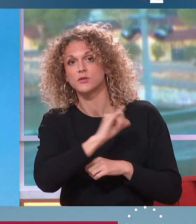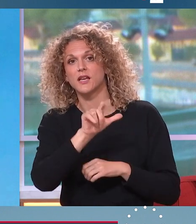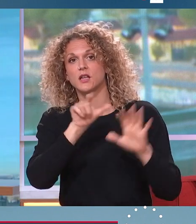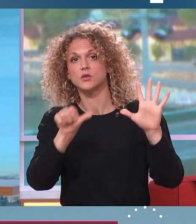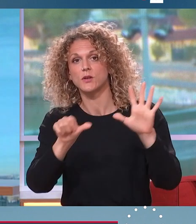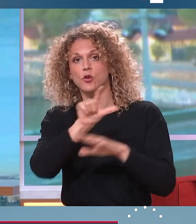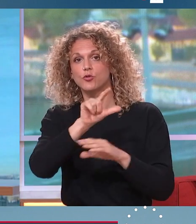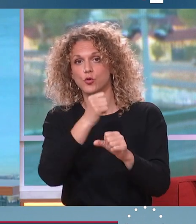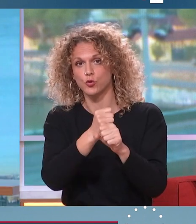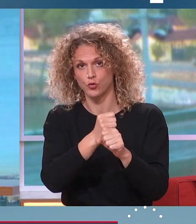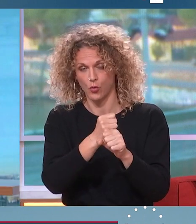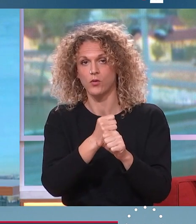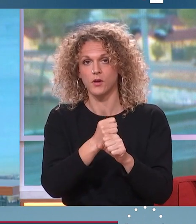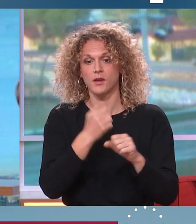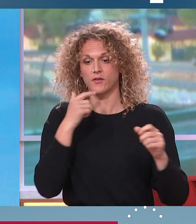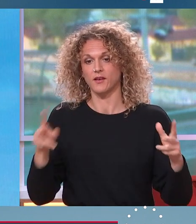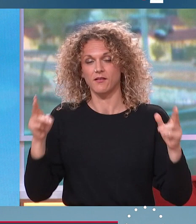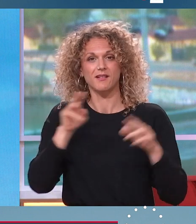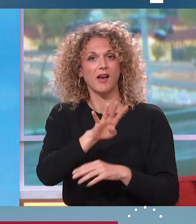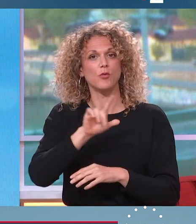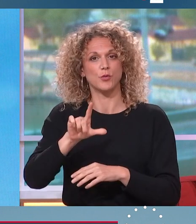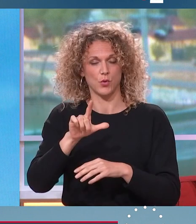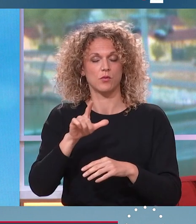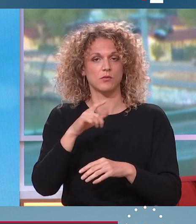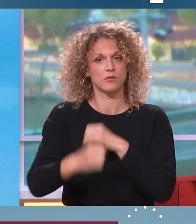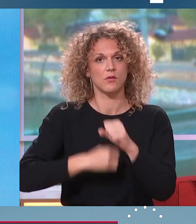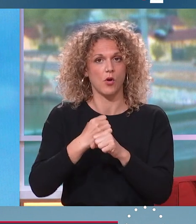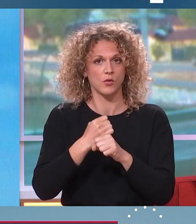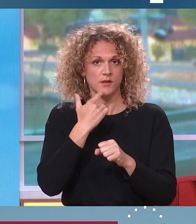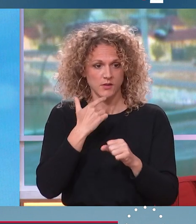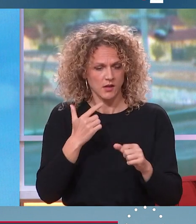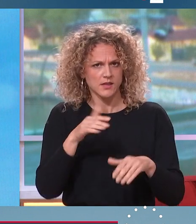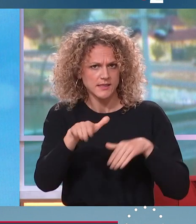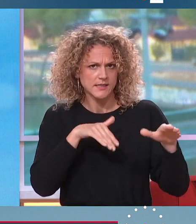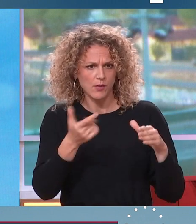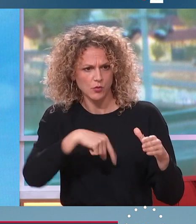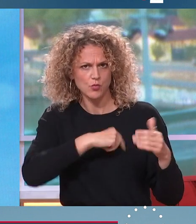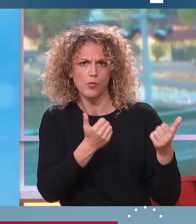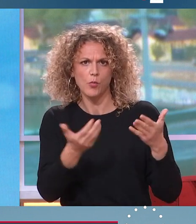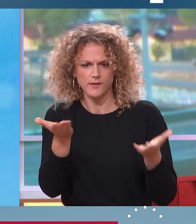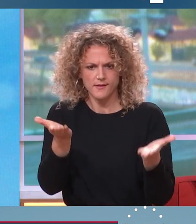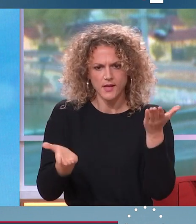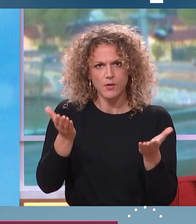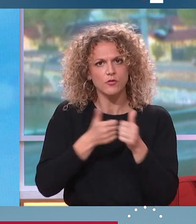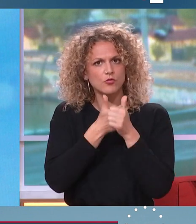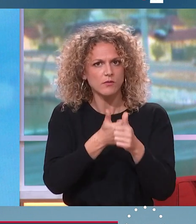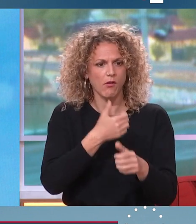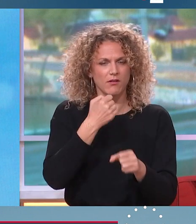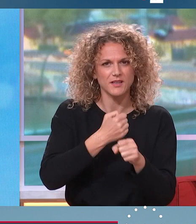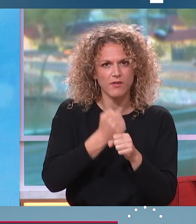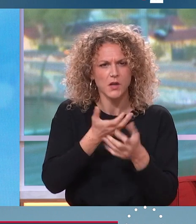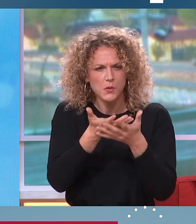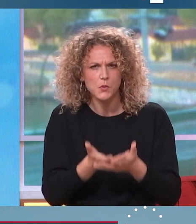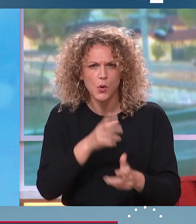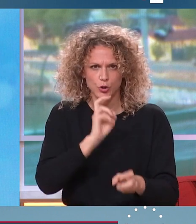40, jusqu'à 42 annuités. Donc on a un système qui est très équilibré et qui, je crois, tient compte des carrières longues et des carrières pénibles. L'une